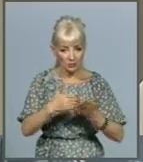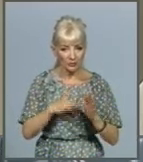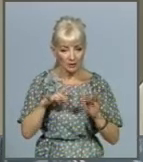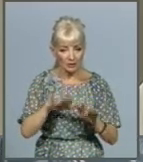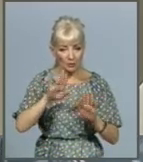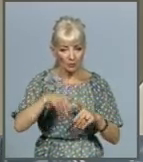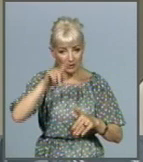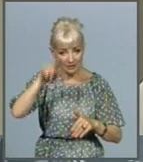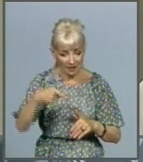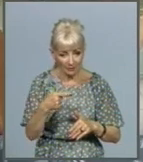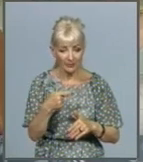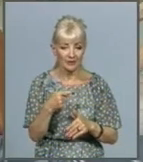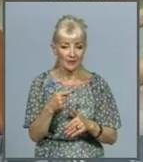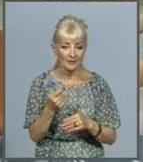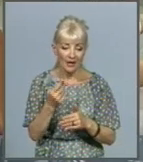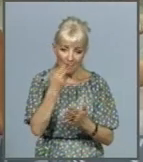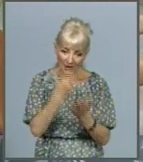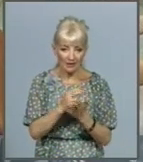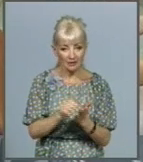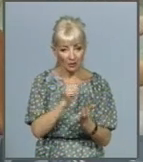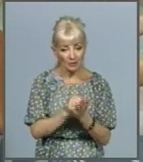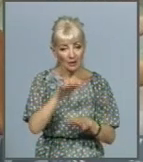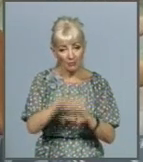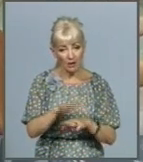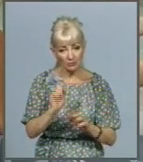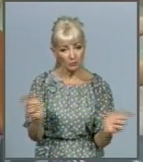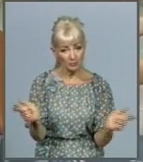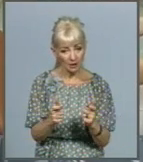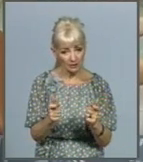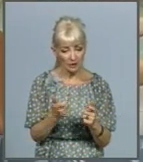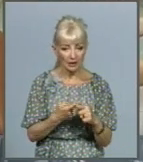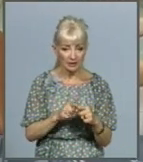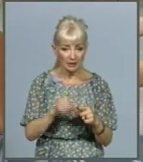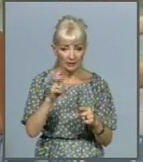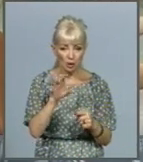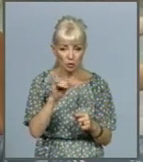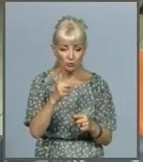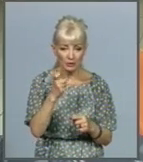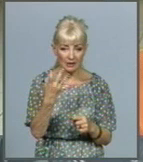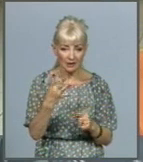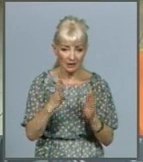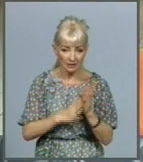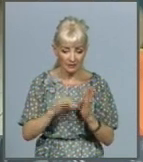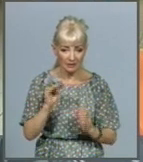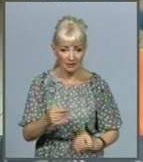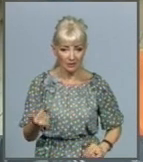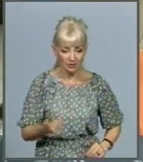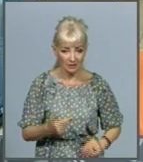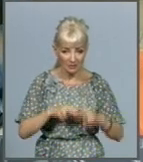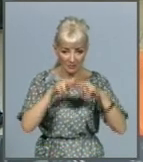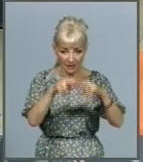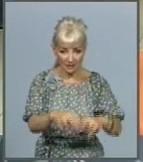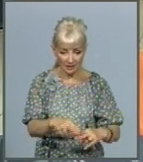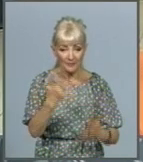документи. Також банк може блокувати підозрілі перекази на суму від 149 тисяч гривень, якщо не буде вказано